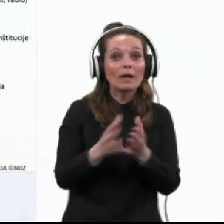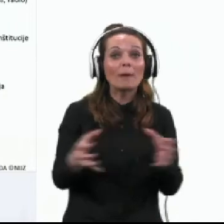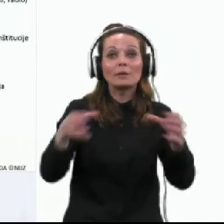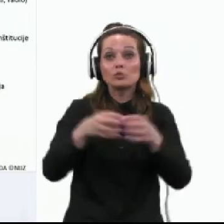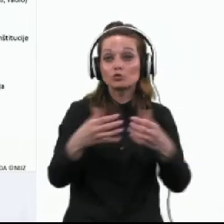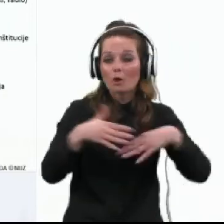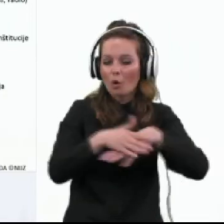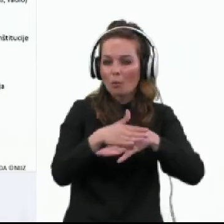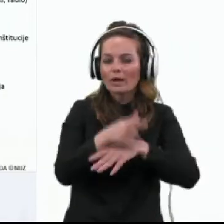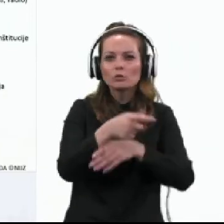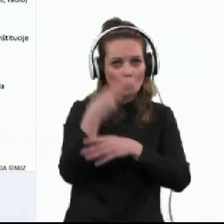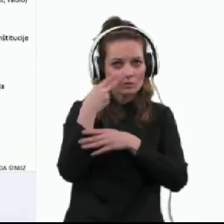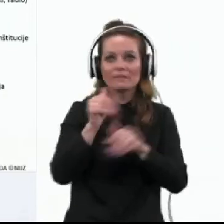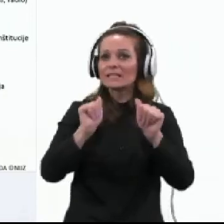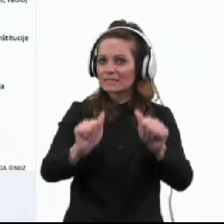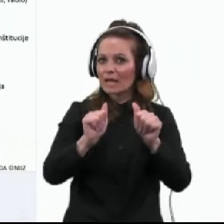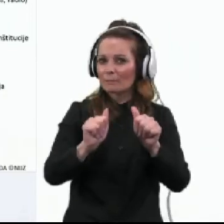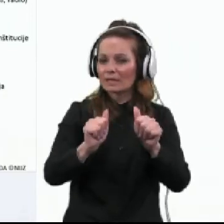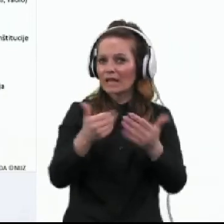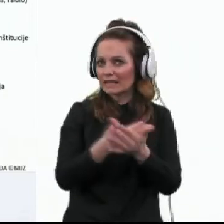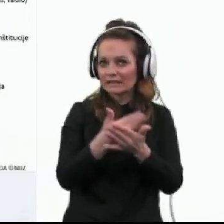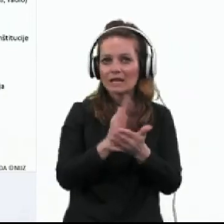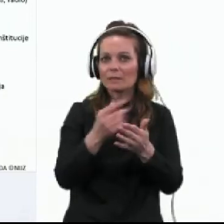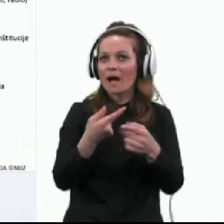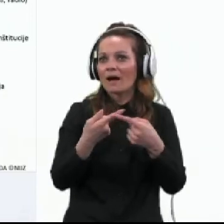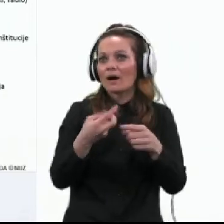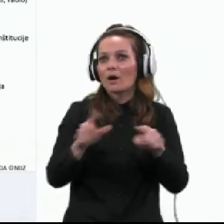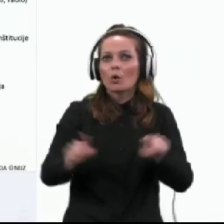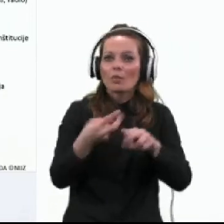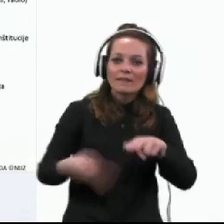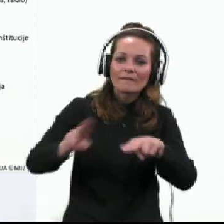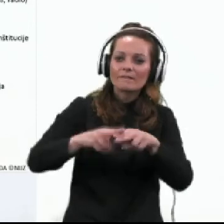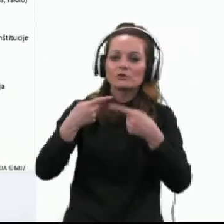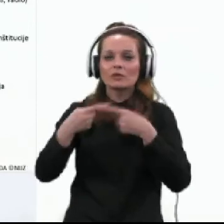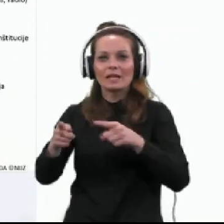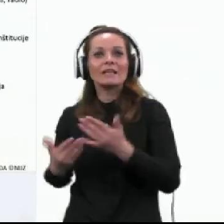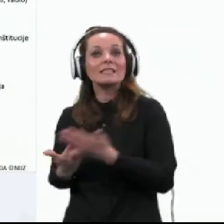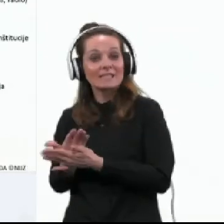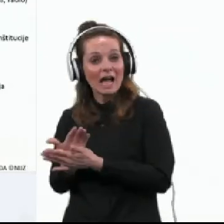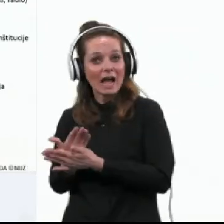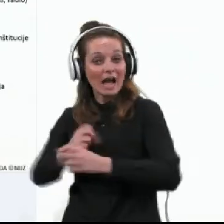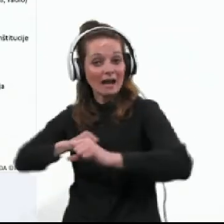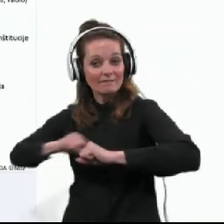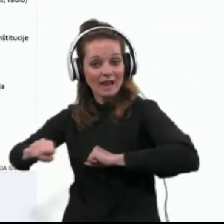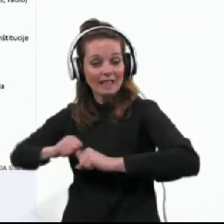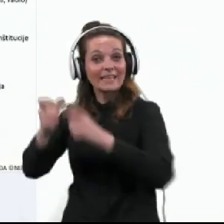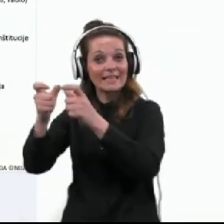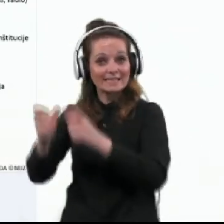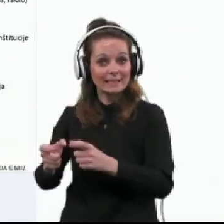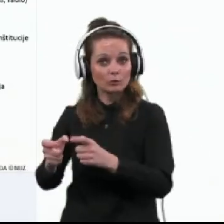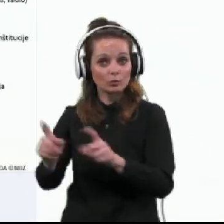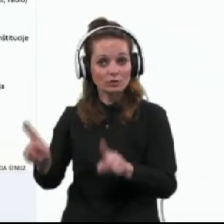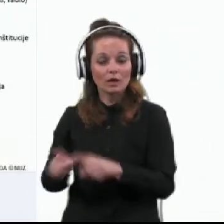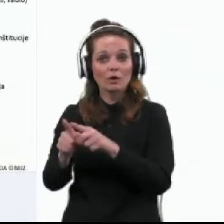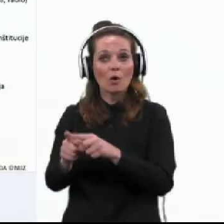omrežij, vidimo dokaj stabilen trend, ni večjih razlik, dočim pri vladi in vladnih institucijah